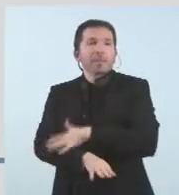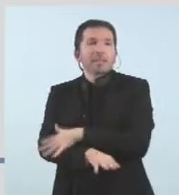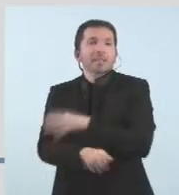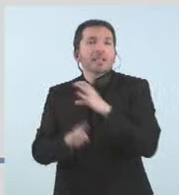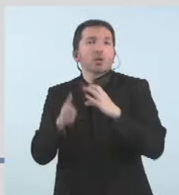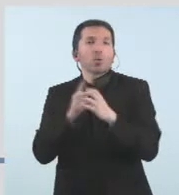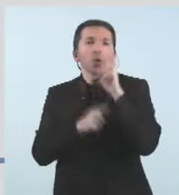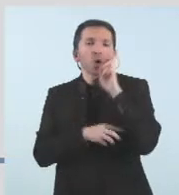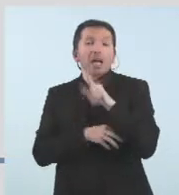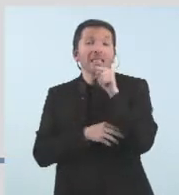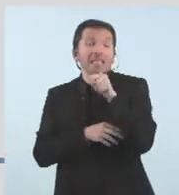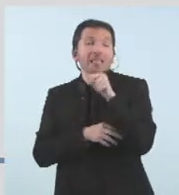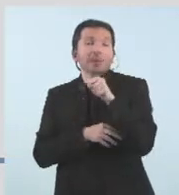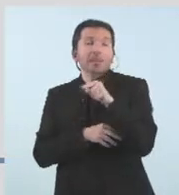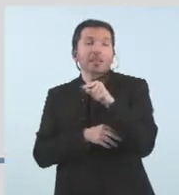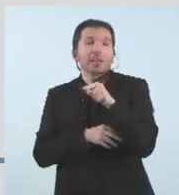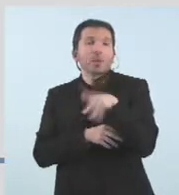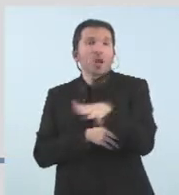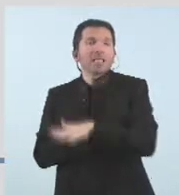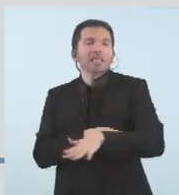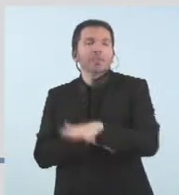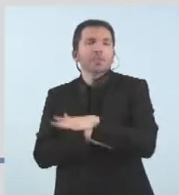'espai de tràmits per altres tràmits